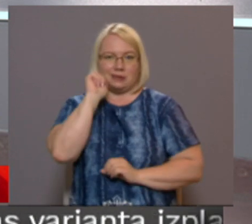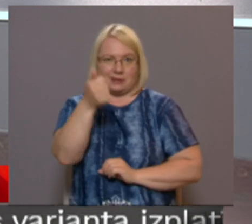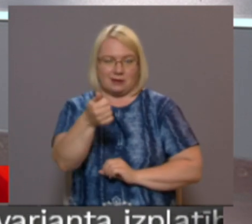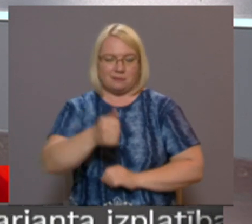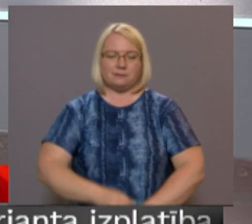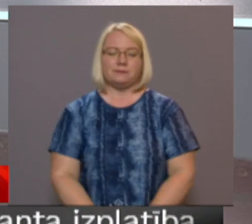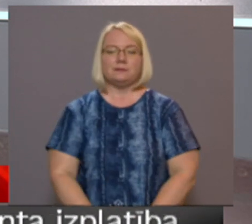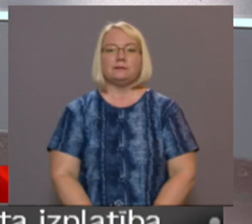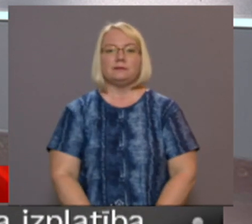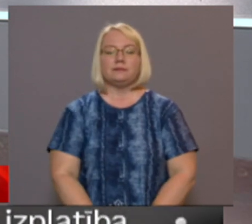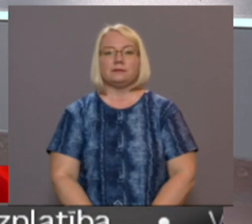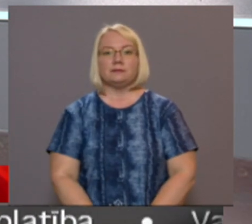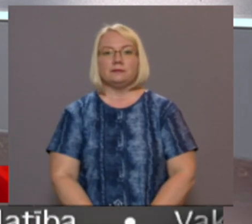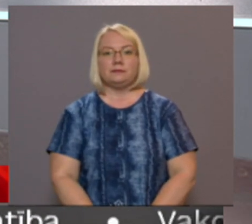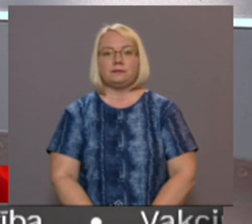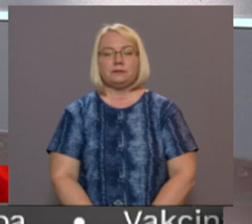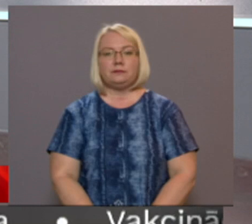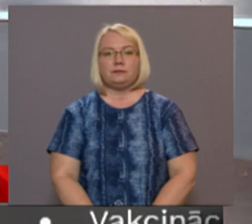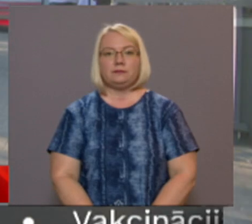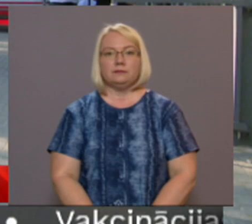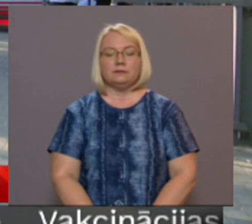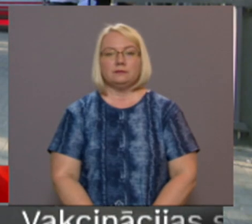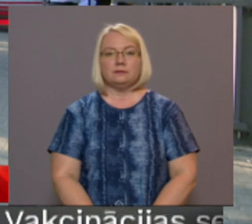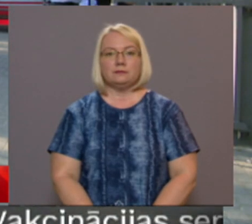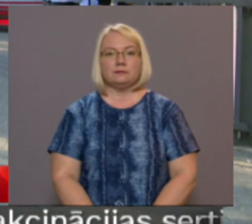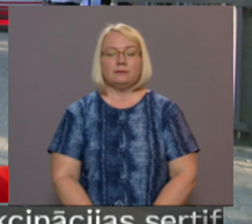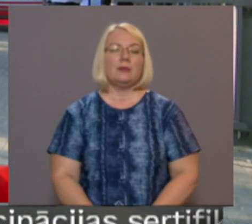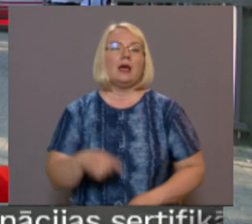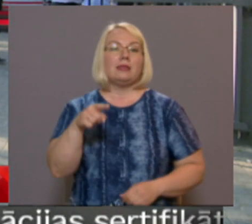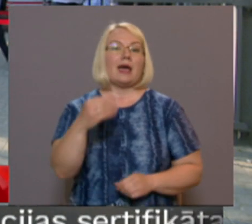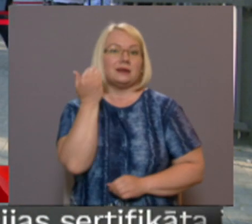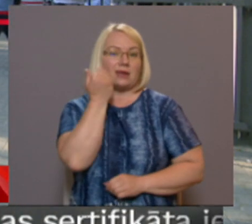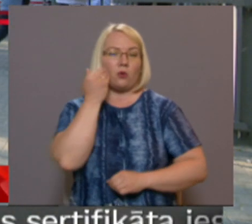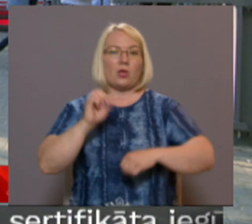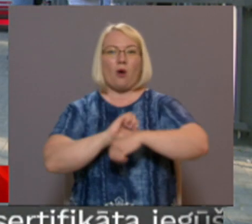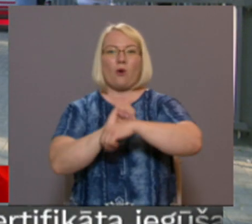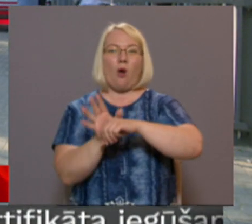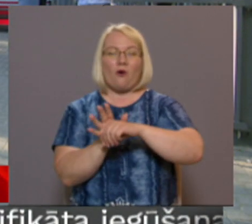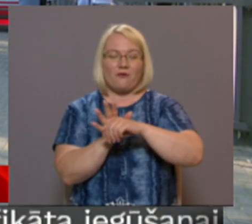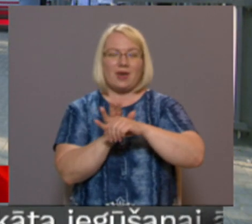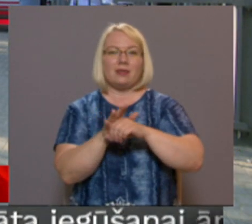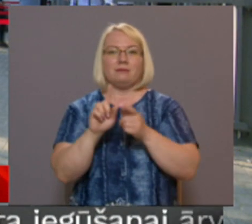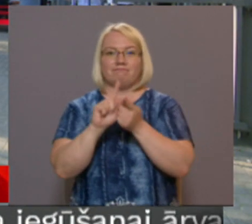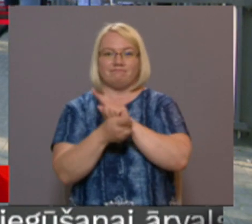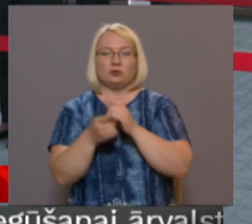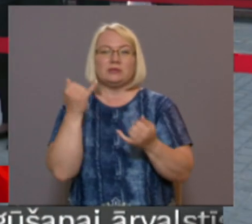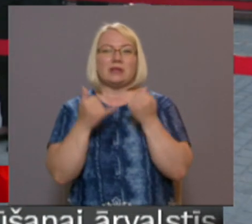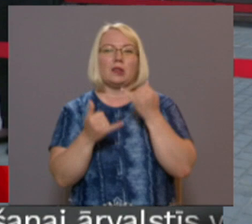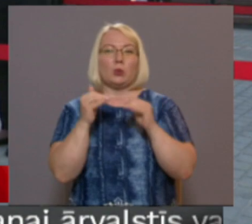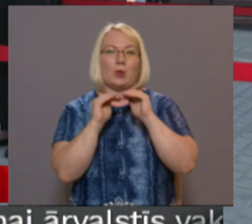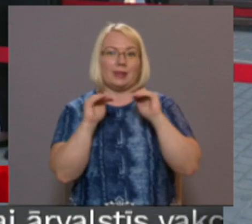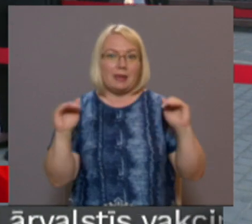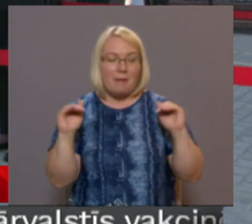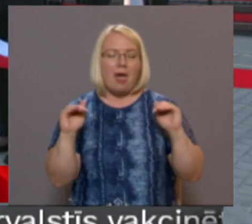Turpina mana kolēģe Zāndo Zola Baloda. Tā sauktā Covid luksafora gaismai pārslēdzoties uz dzelteno